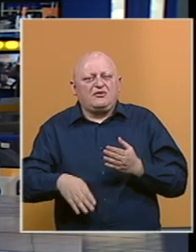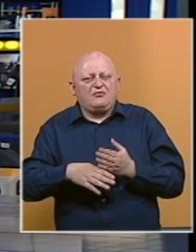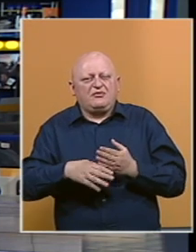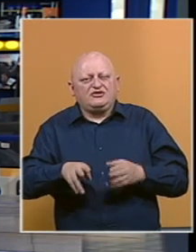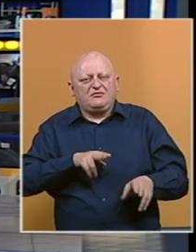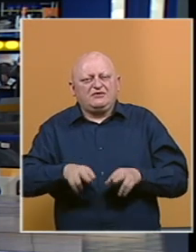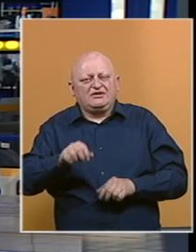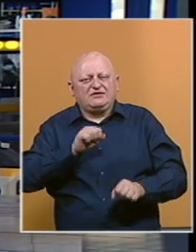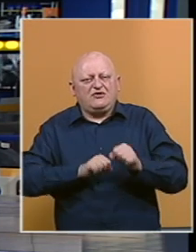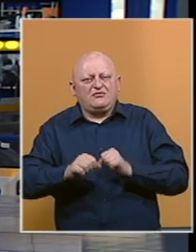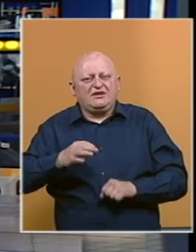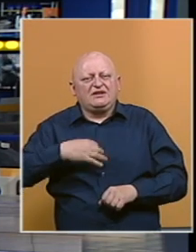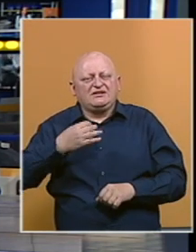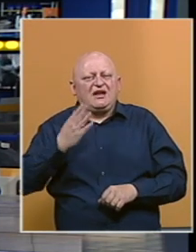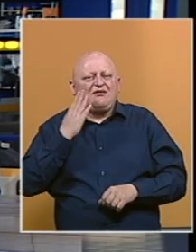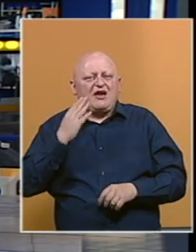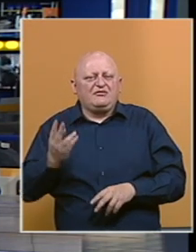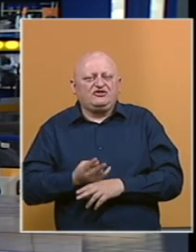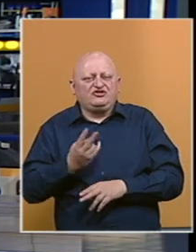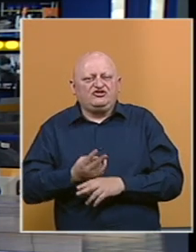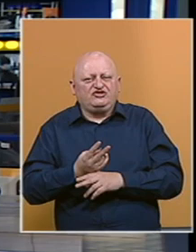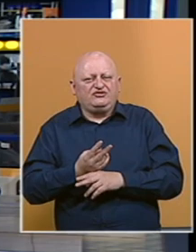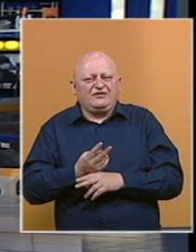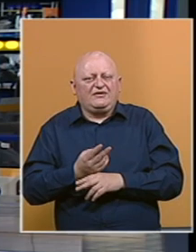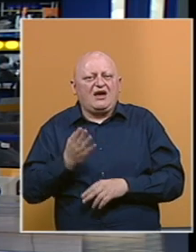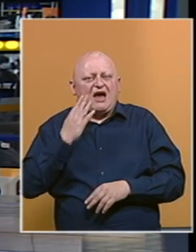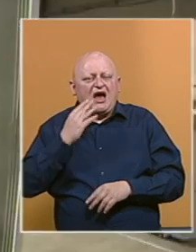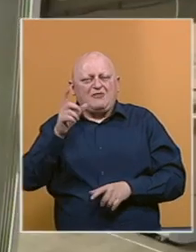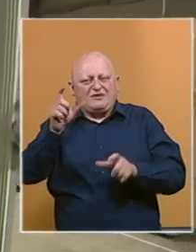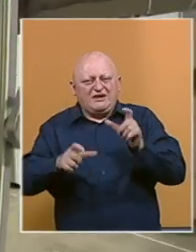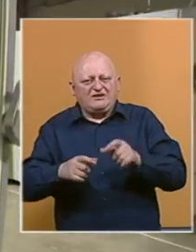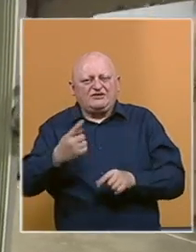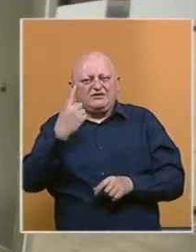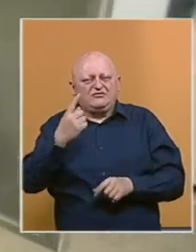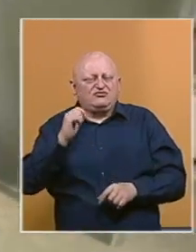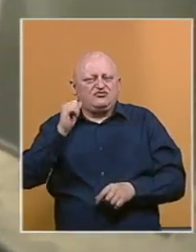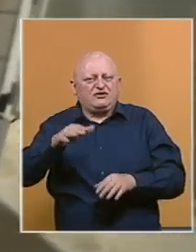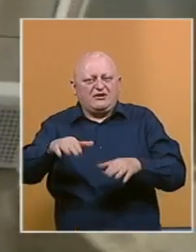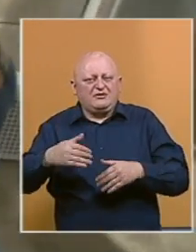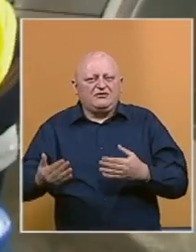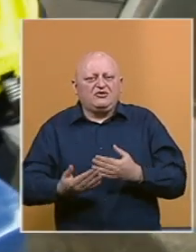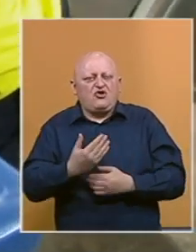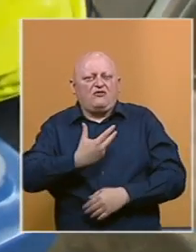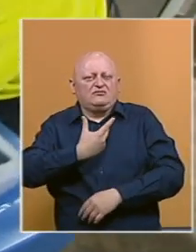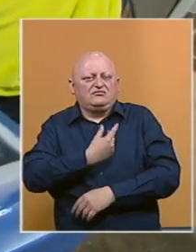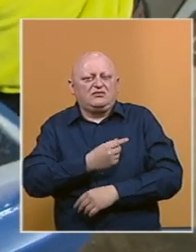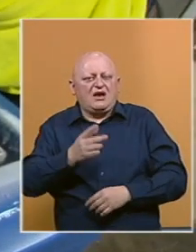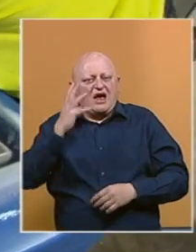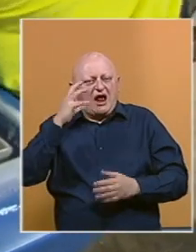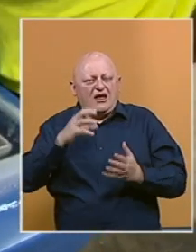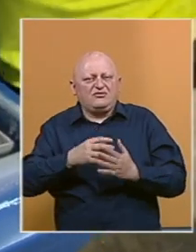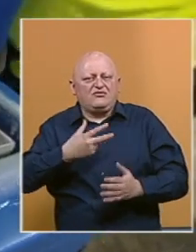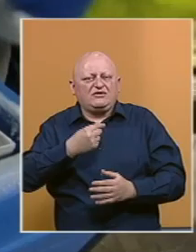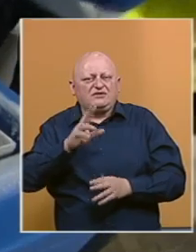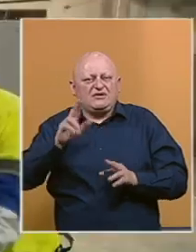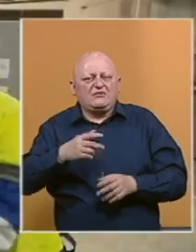U tome im pomažu Ministarstvo odbrane i zdravlja Sjedinjenih država. Amerikanci će već sutra primiti prve doze, a prioritet u